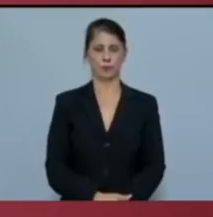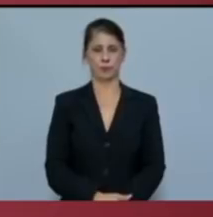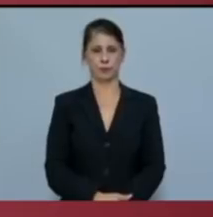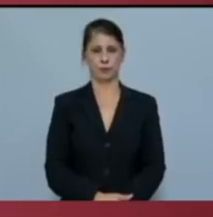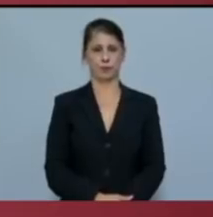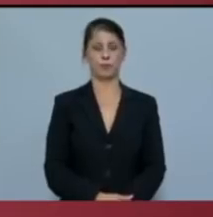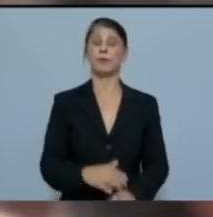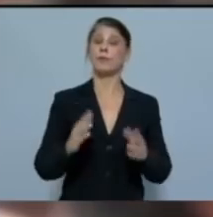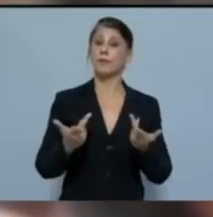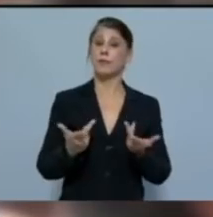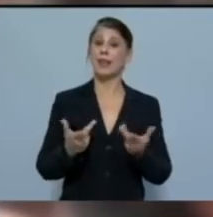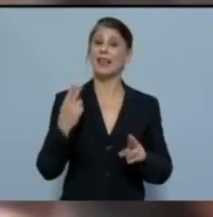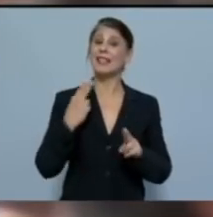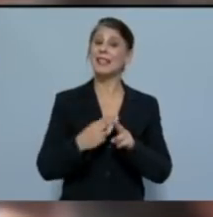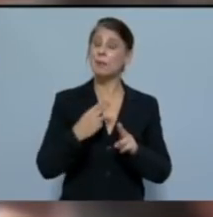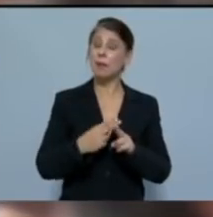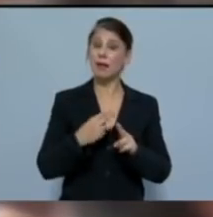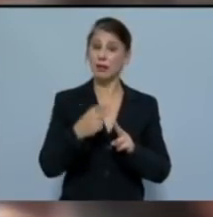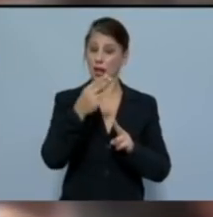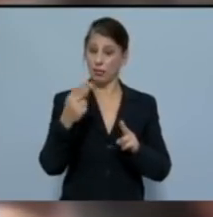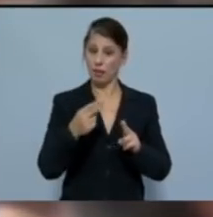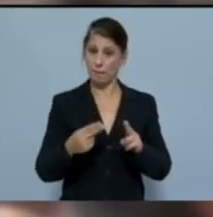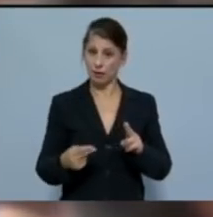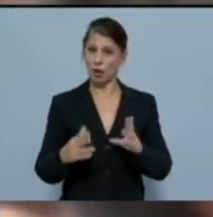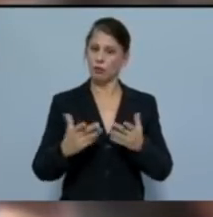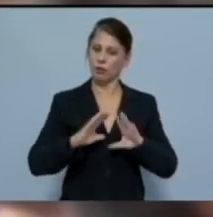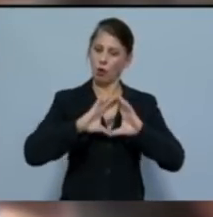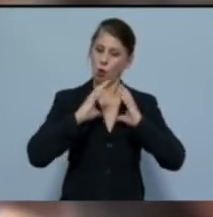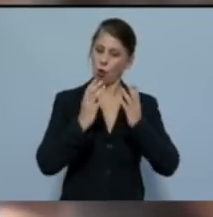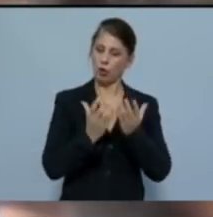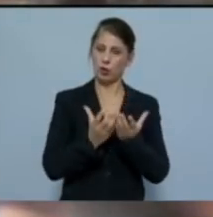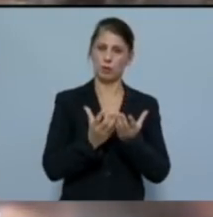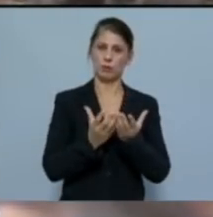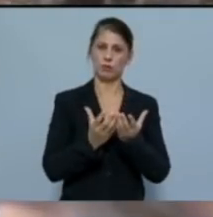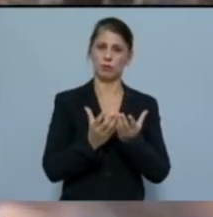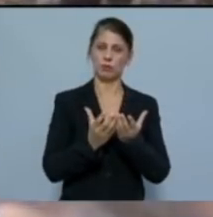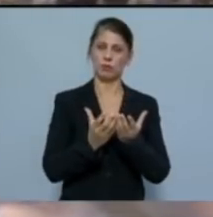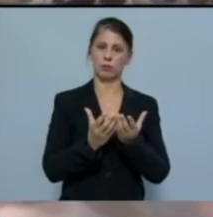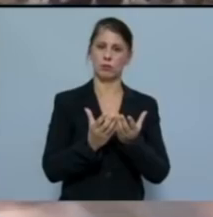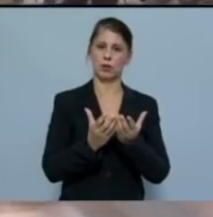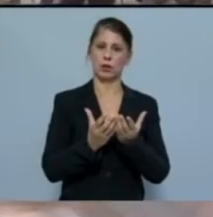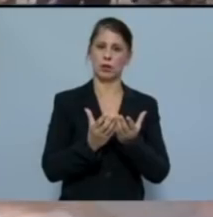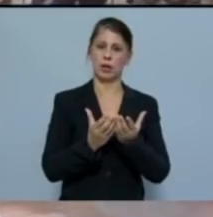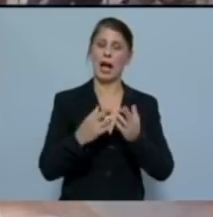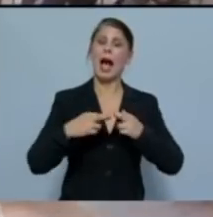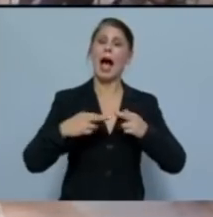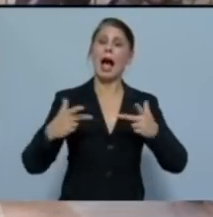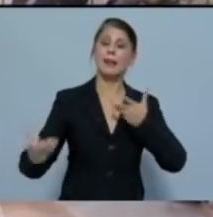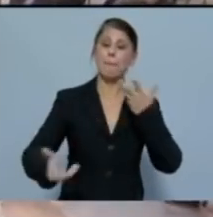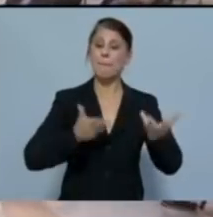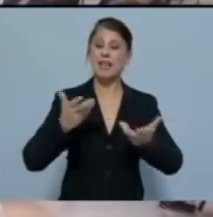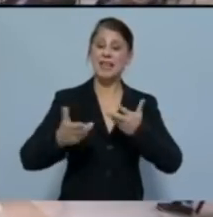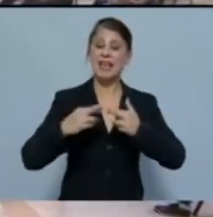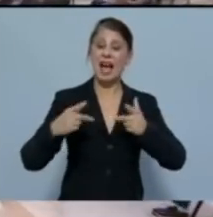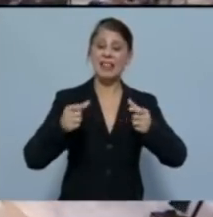ζητήματα είναι και η ολοκληρωμένη, αντιπληρική, αντιπυρική, αντισυσμική